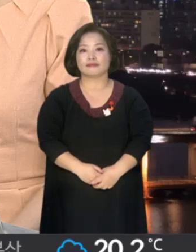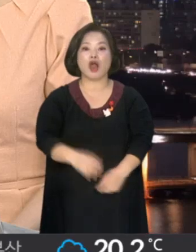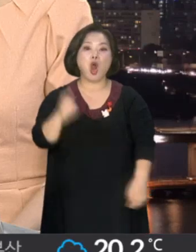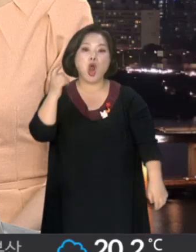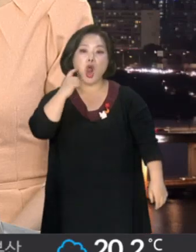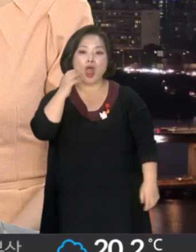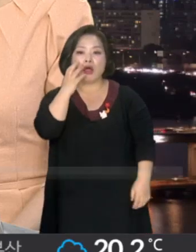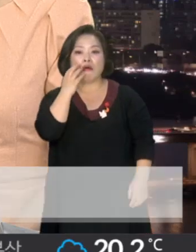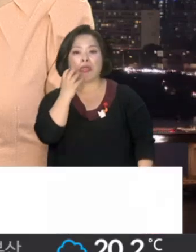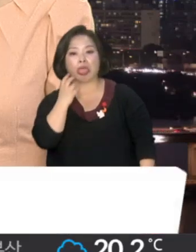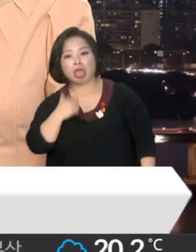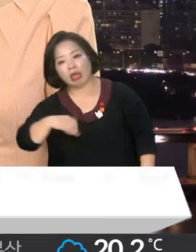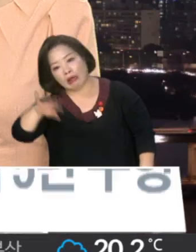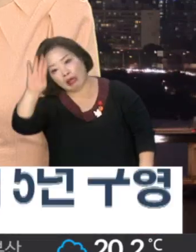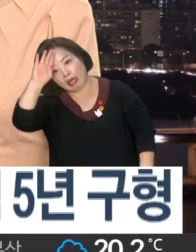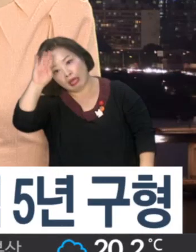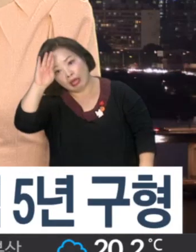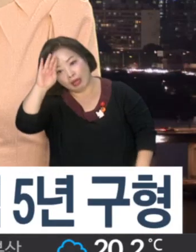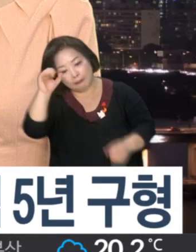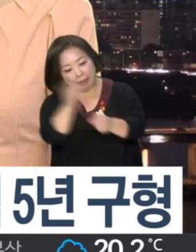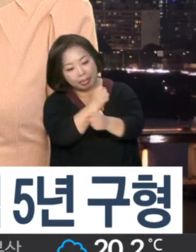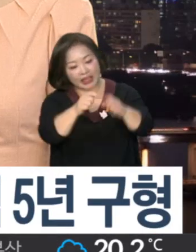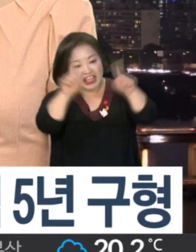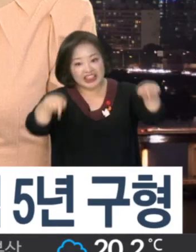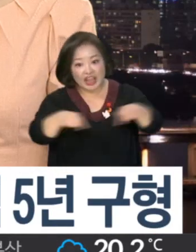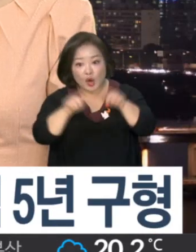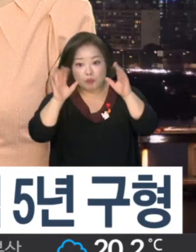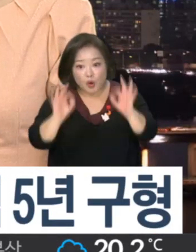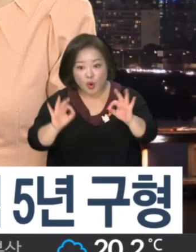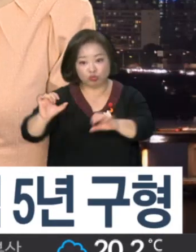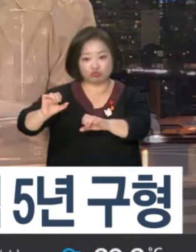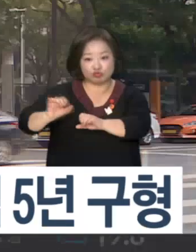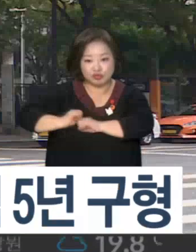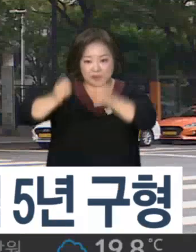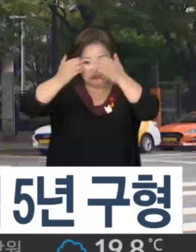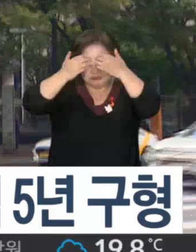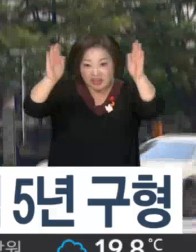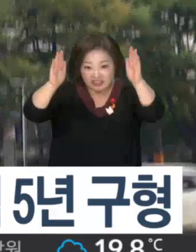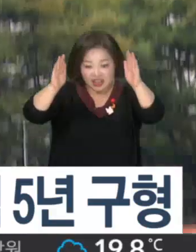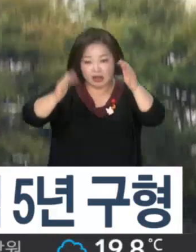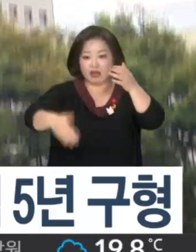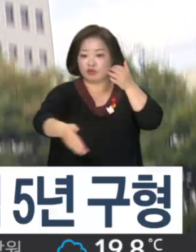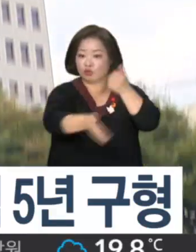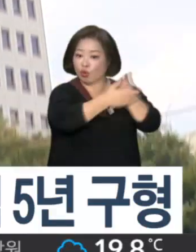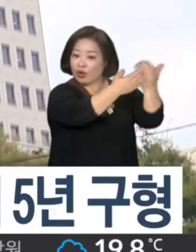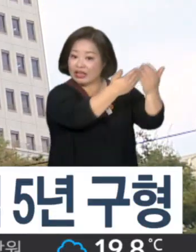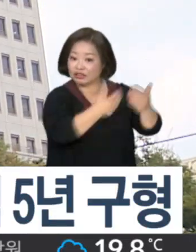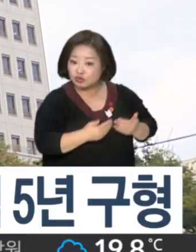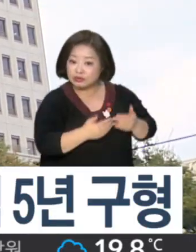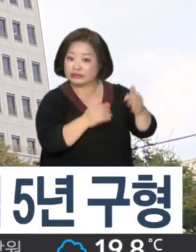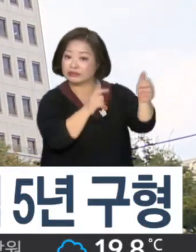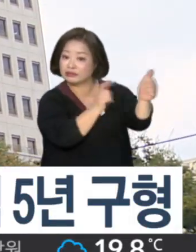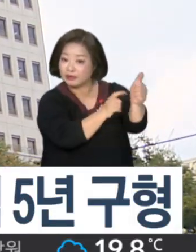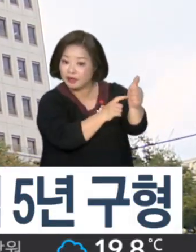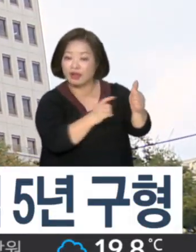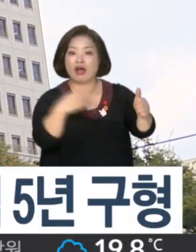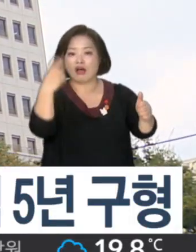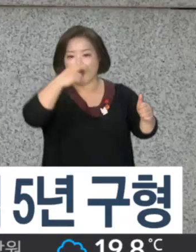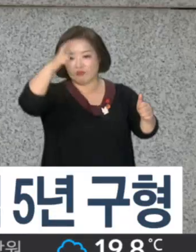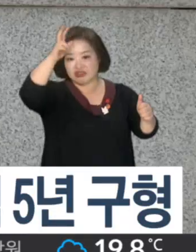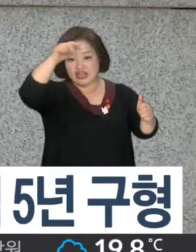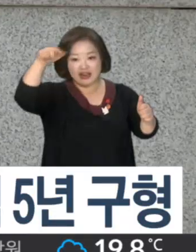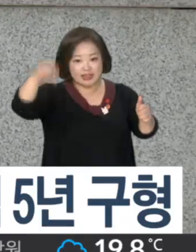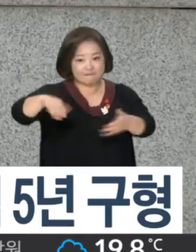허위 뇌전증 진단서를 이용해 병역 등급을 낮추거나 면제되게끔 도운 혐의를 받는 브로커에게 검찰의